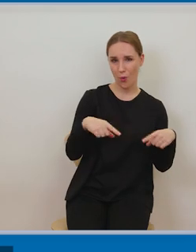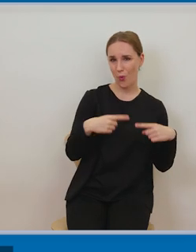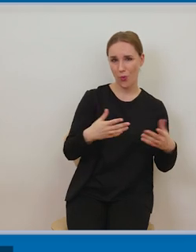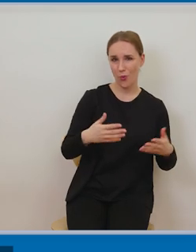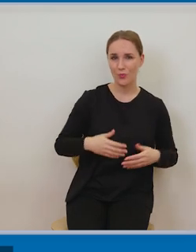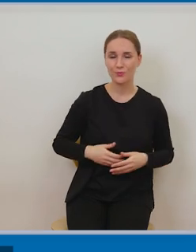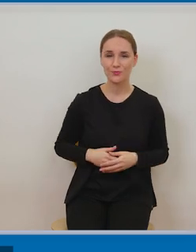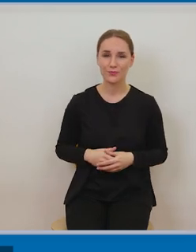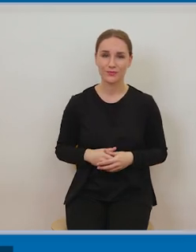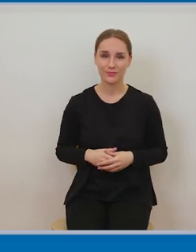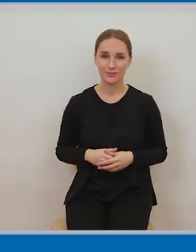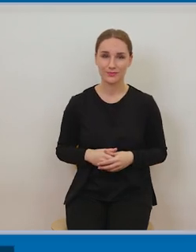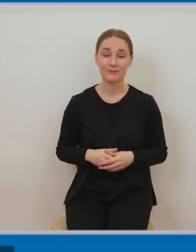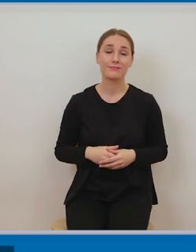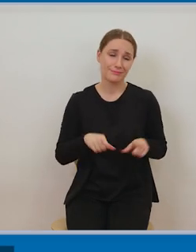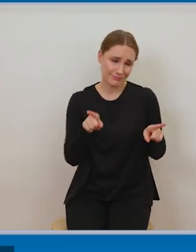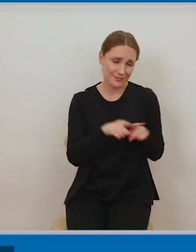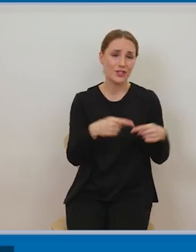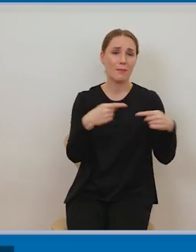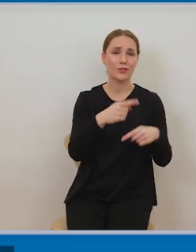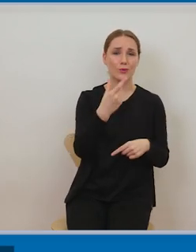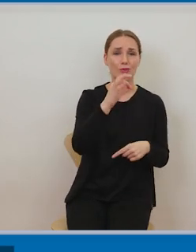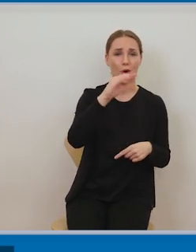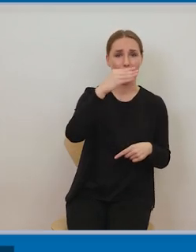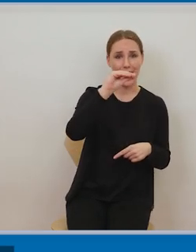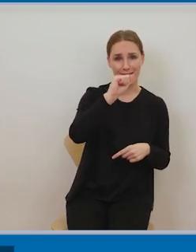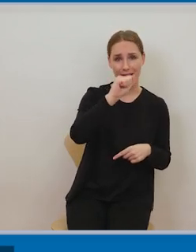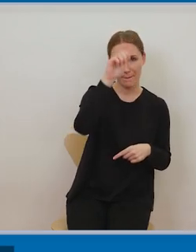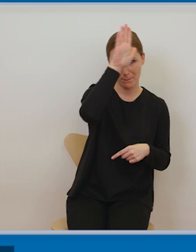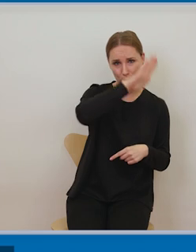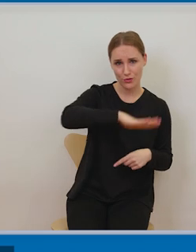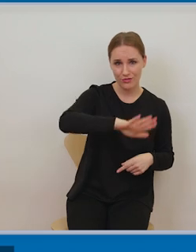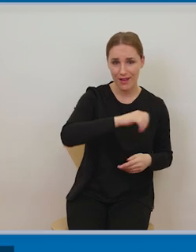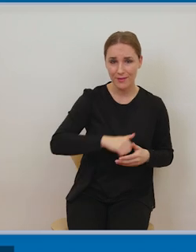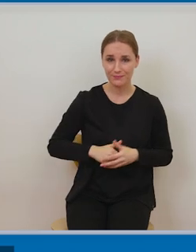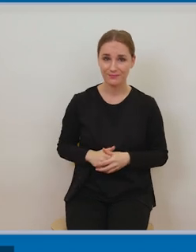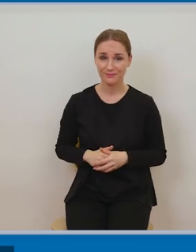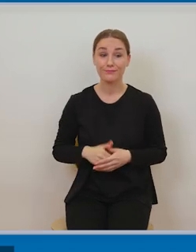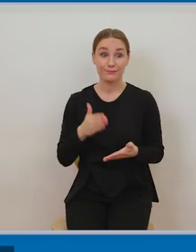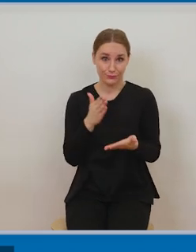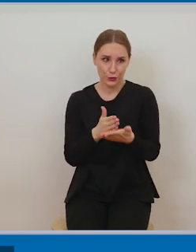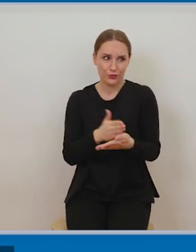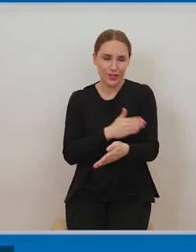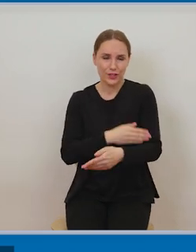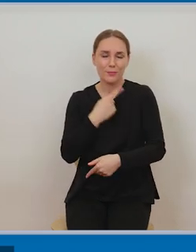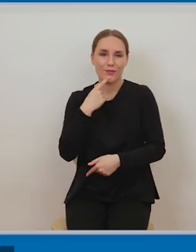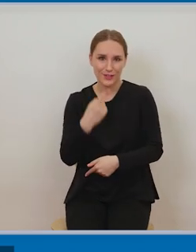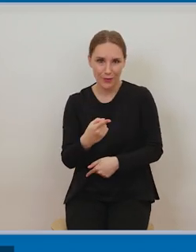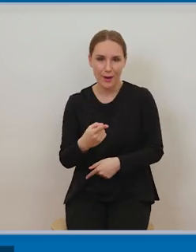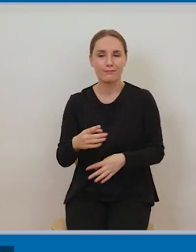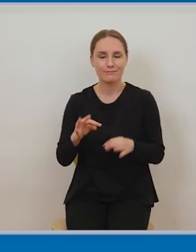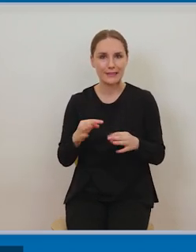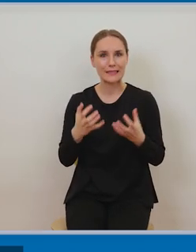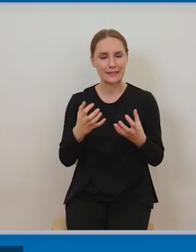I to też jest domena publiczna. I teraz to, na co już zwróciłam uwagę i chciałyśmy to bardzo wyraźnie